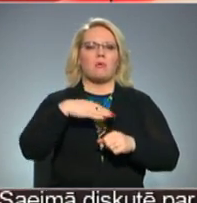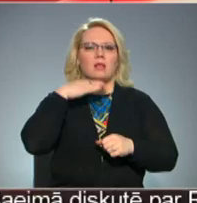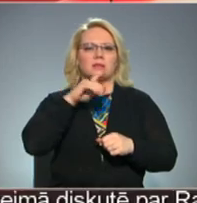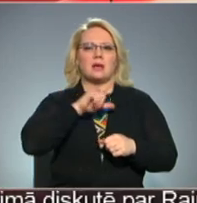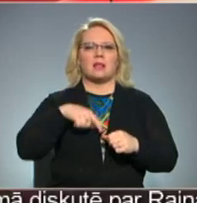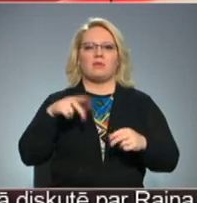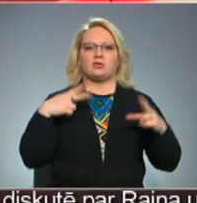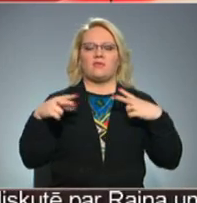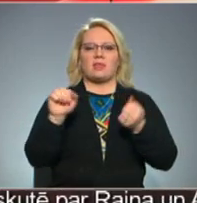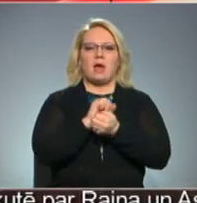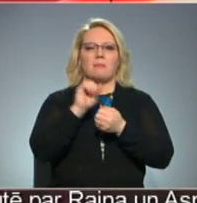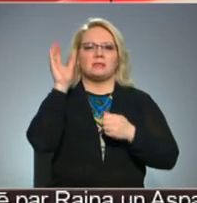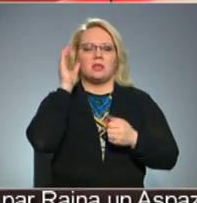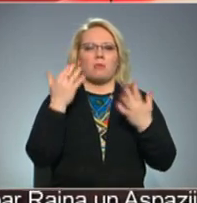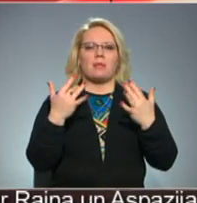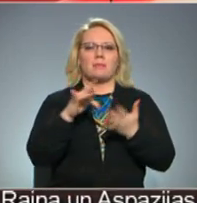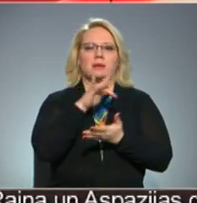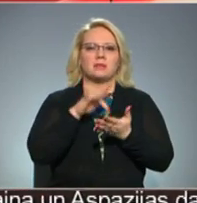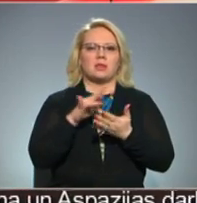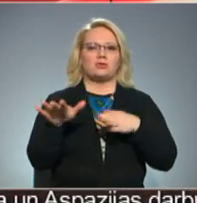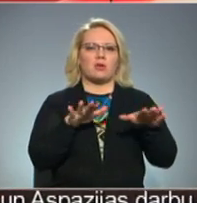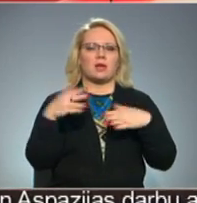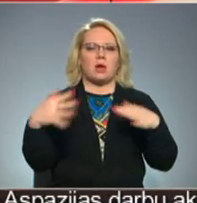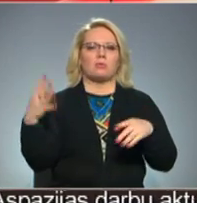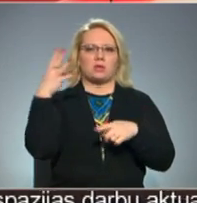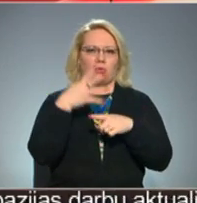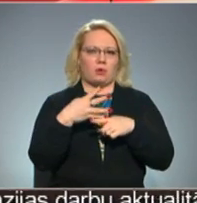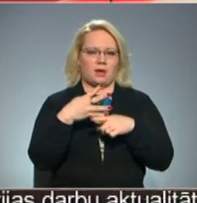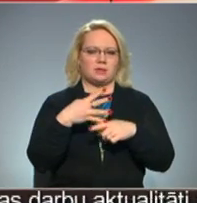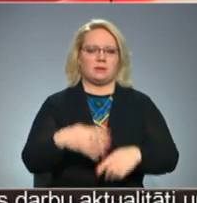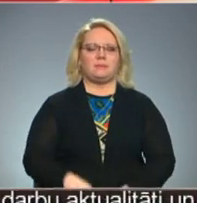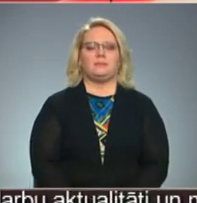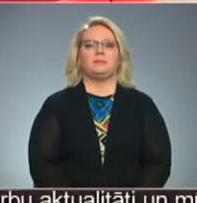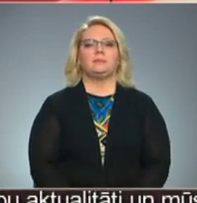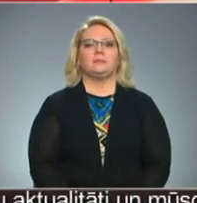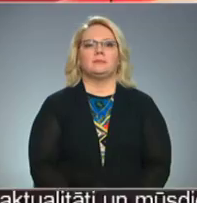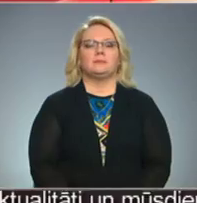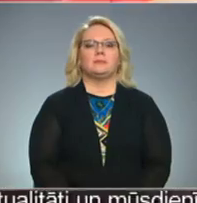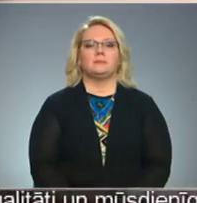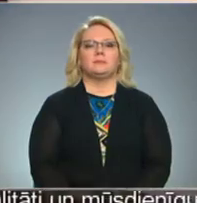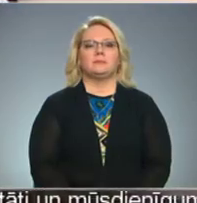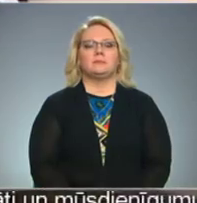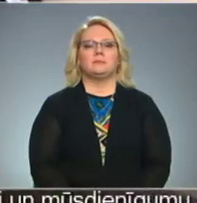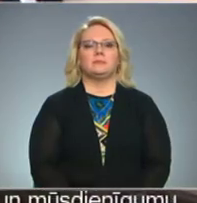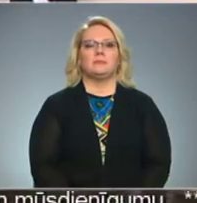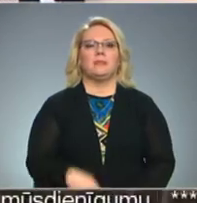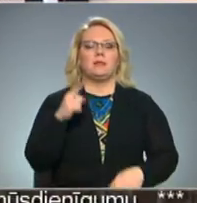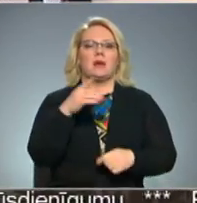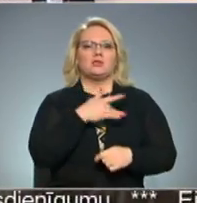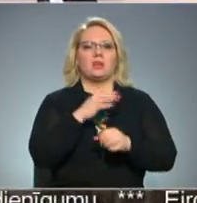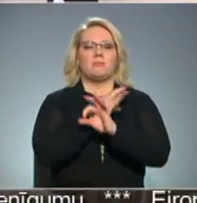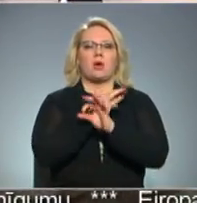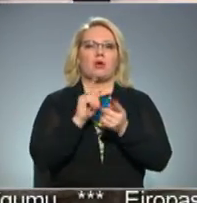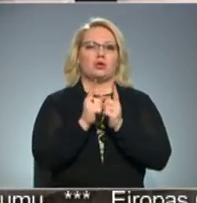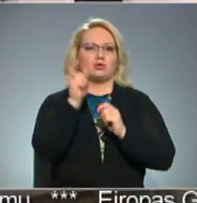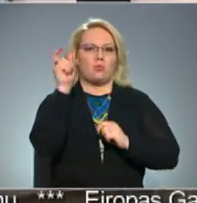Latvijas universitātes dabas zinātņu un matemātikas centrs organizēja jau ceturto reizi no Jelgās TV spektras. Atšķirt bioloģijas